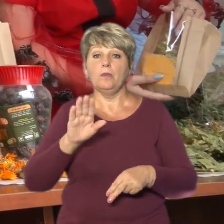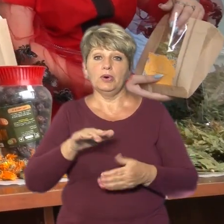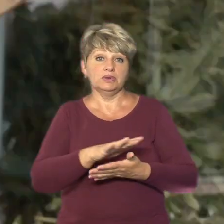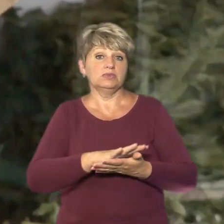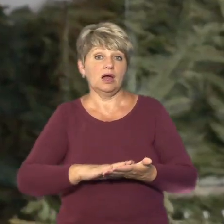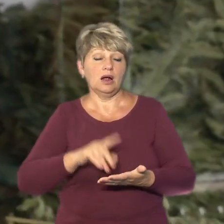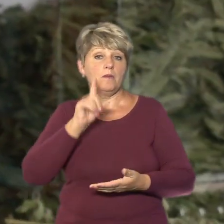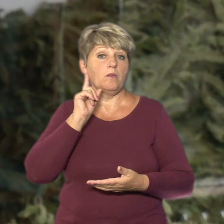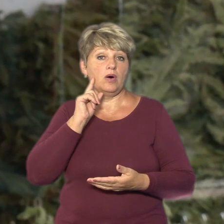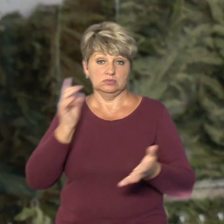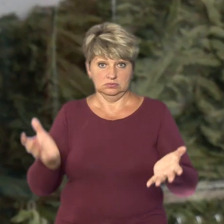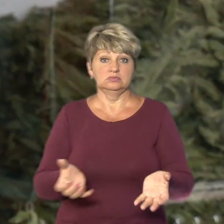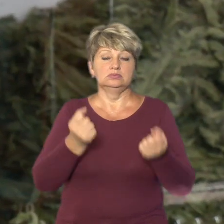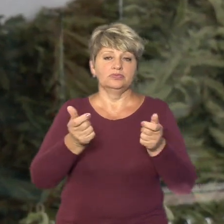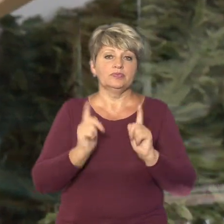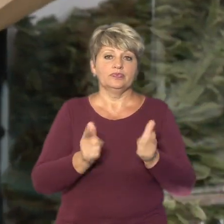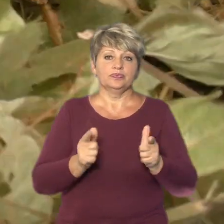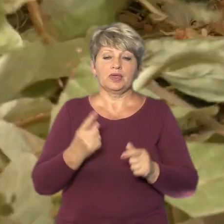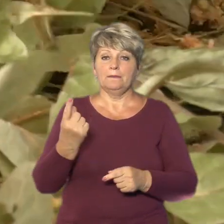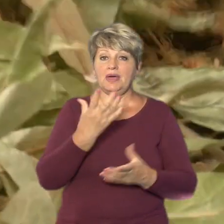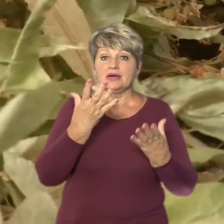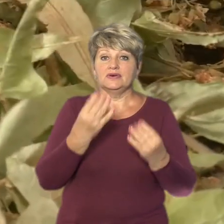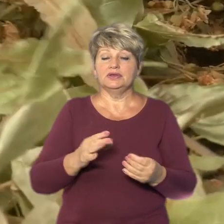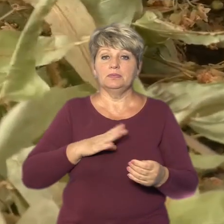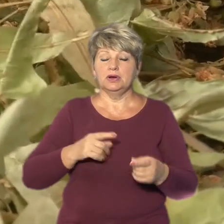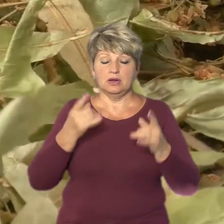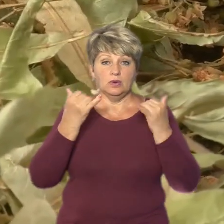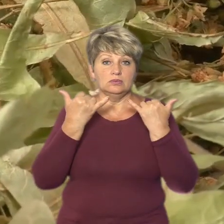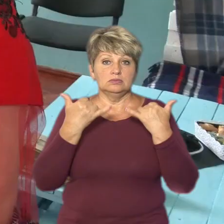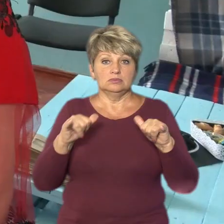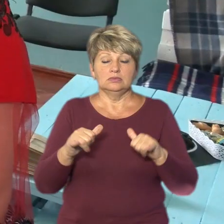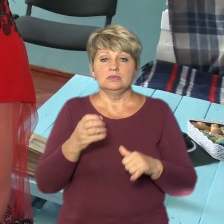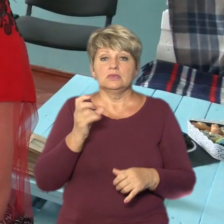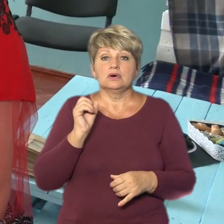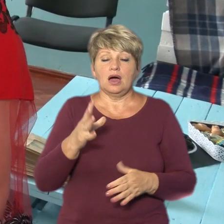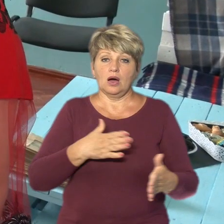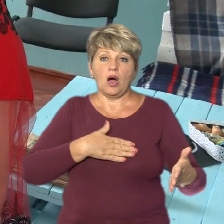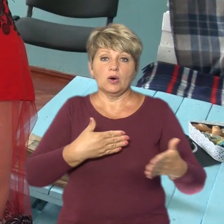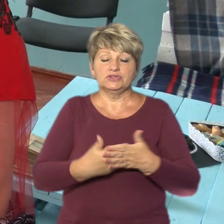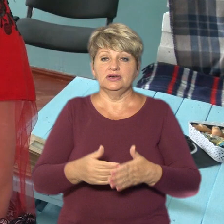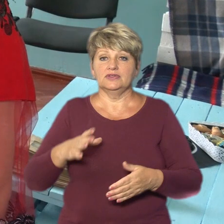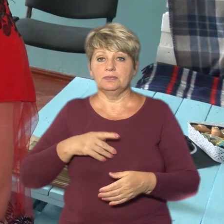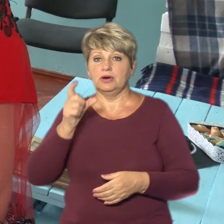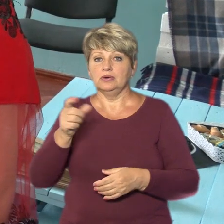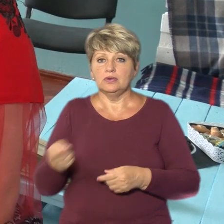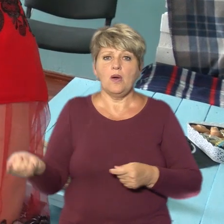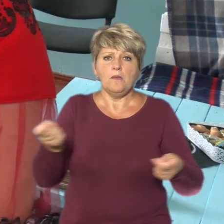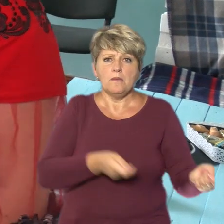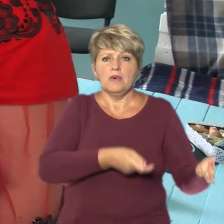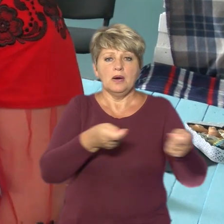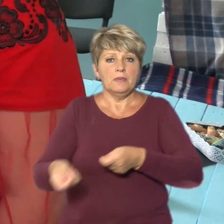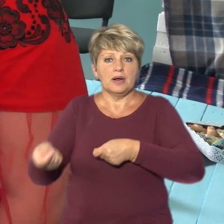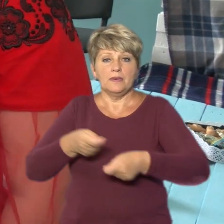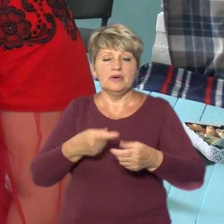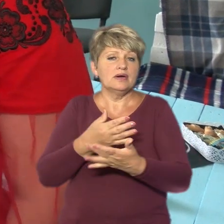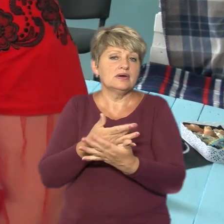каже Дарина. В перші дні були вражені, наскільки активно люди приносили трави. З третєї до шостий принесло дуже багато людей